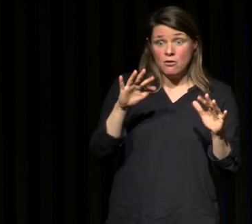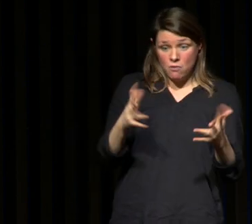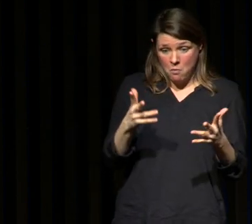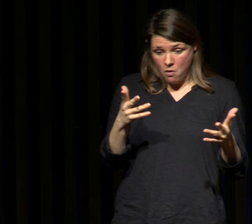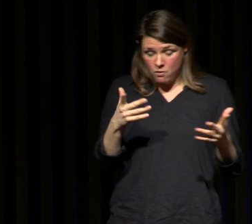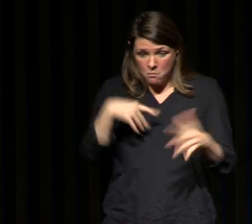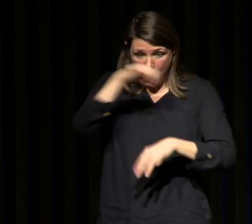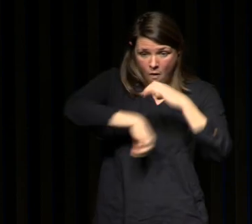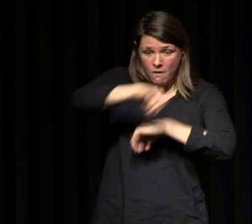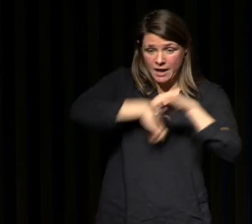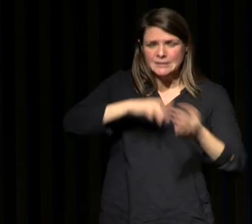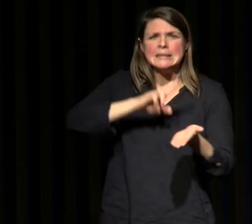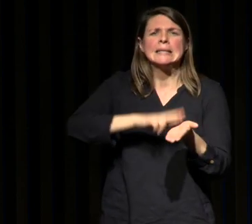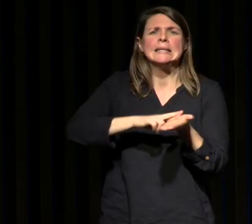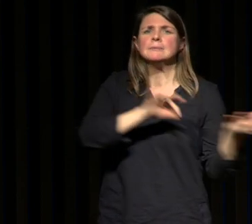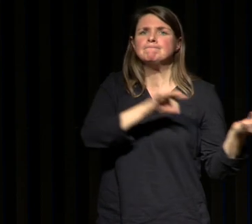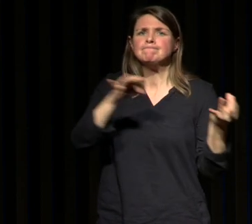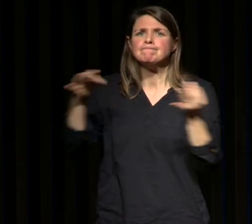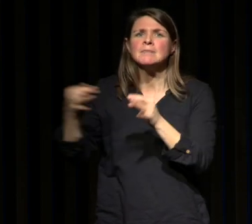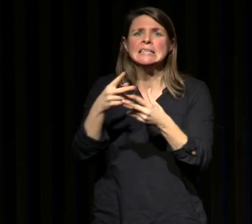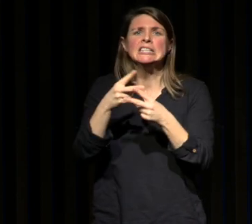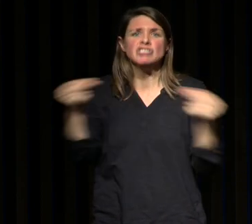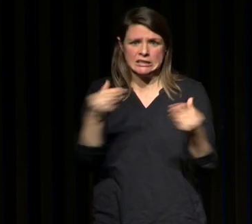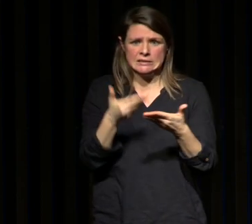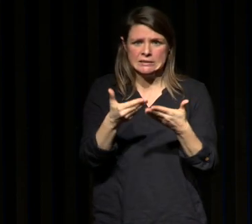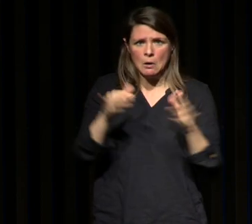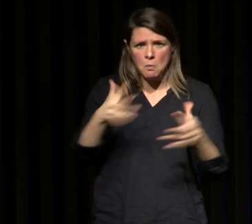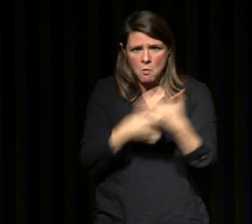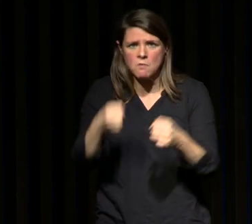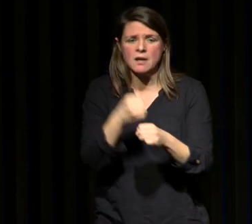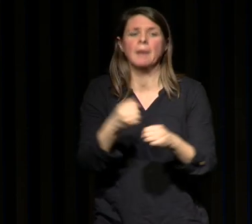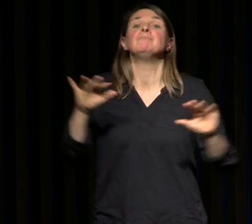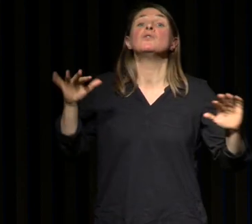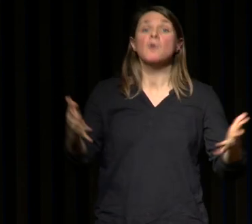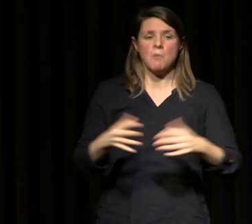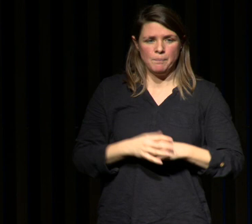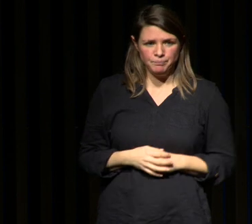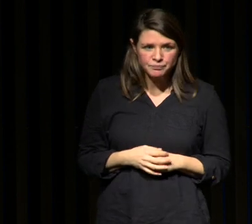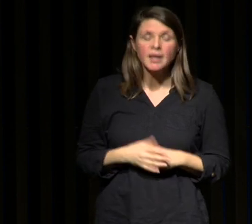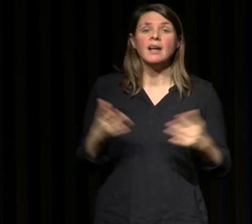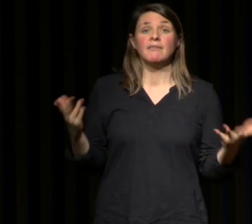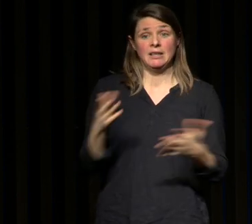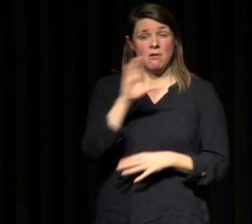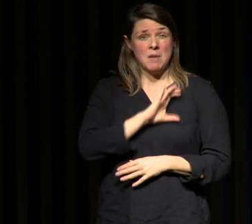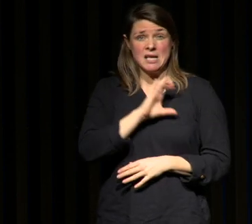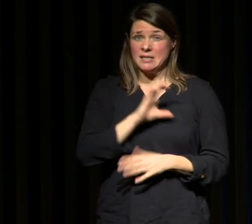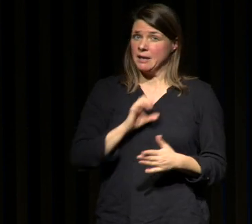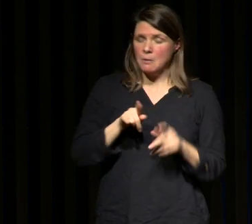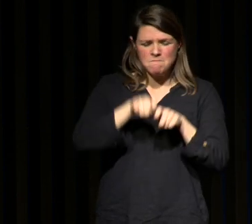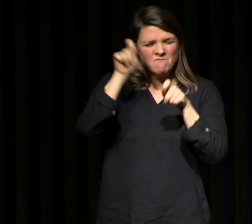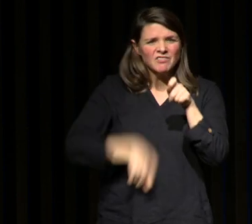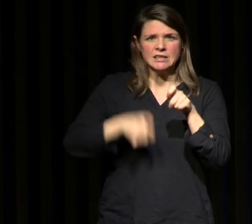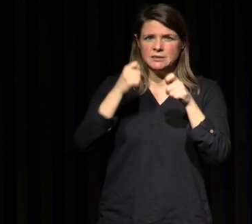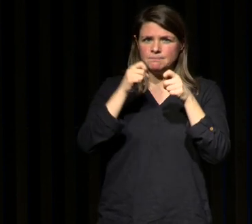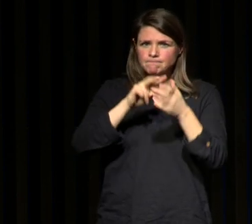organiser une certaine rythmicité une certaine hygiène comment ça se fait ça se fait avec cet encre chronobiologique en essayant de fixer un horaire de